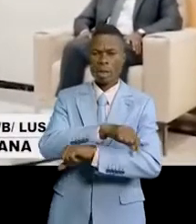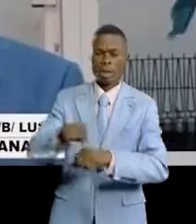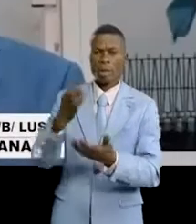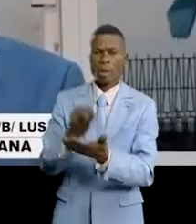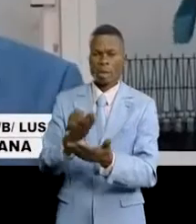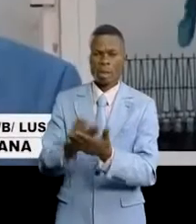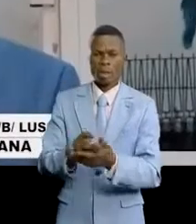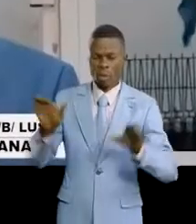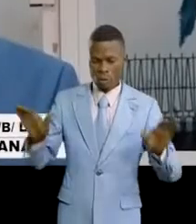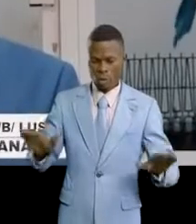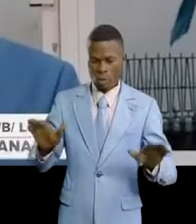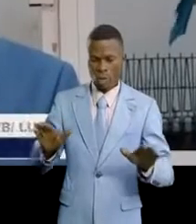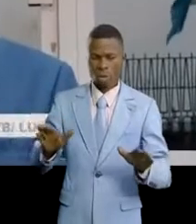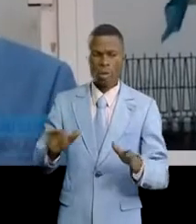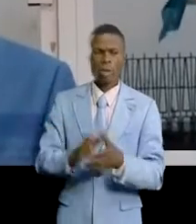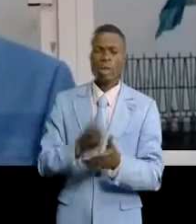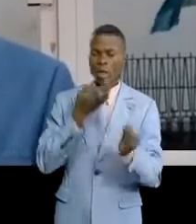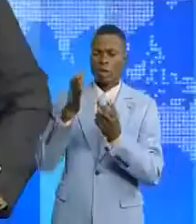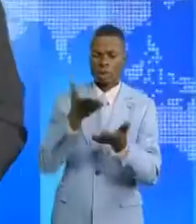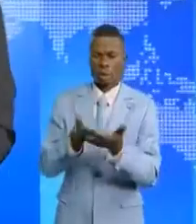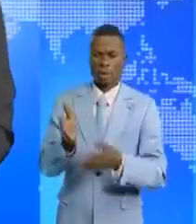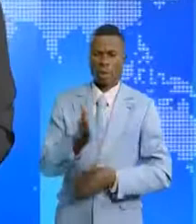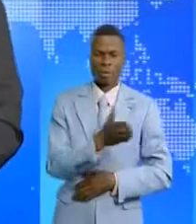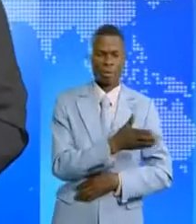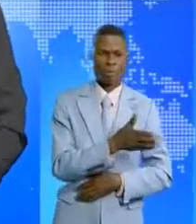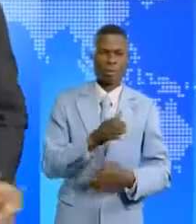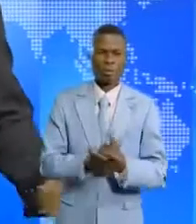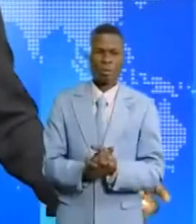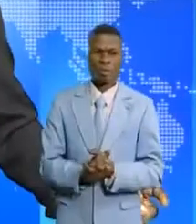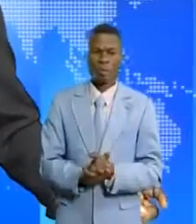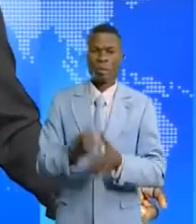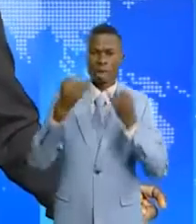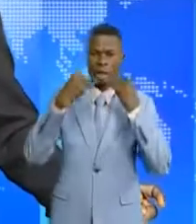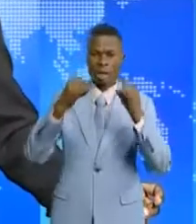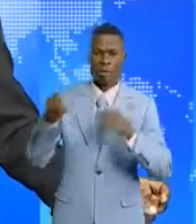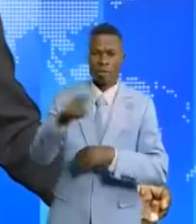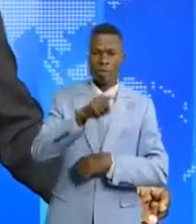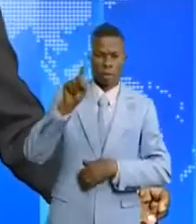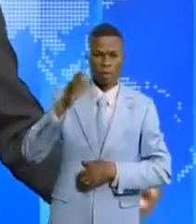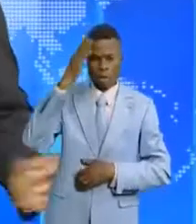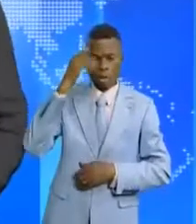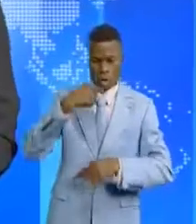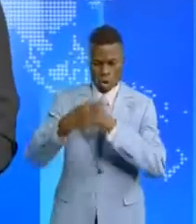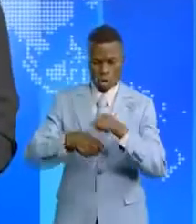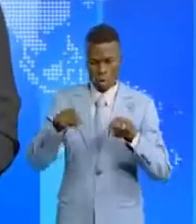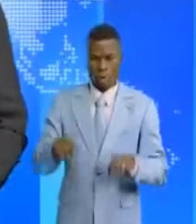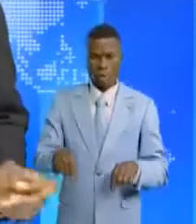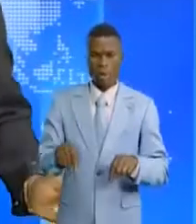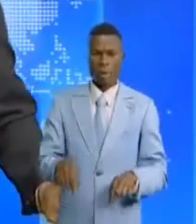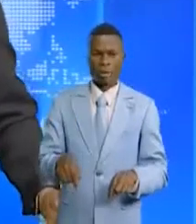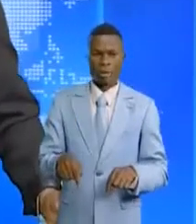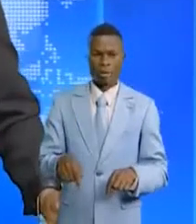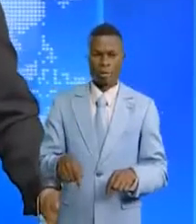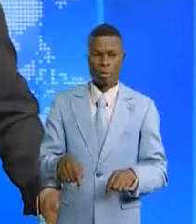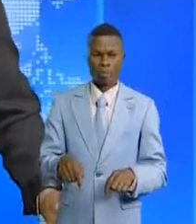arabes a conclu Sidi Oultaï. En nouvelles, sachez qu'il s'ouvre en ce moment même à